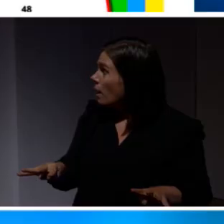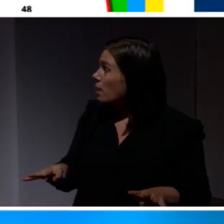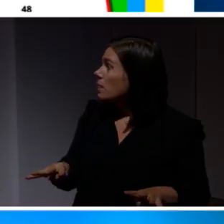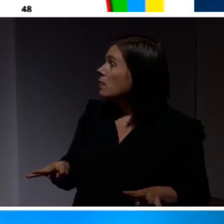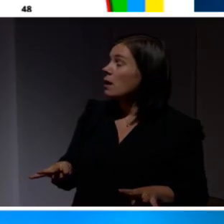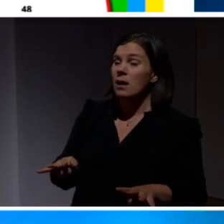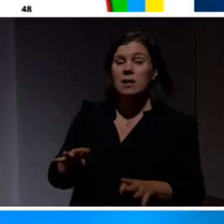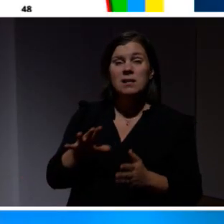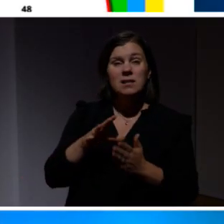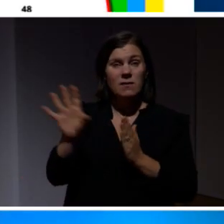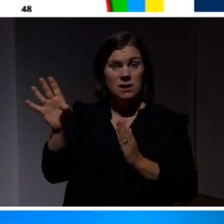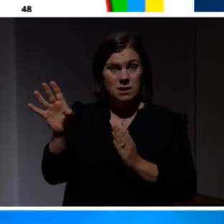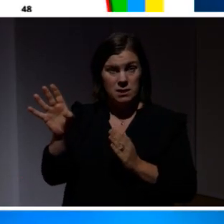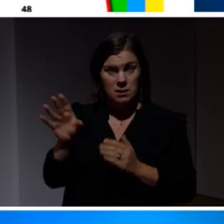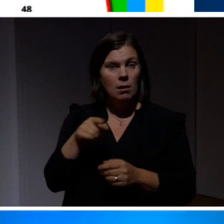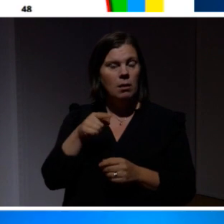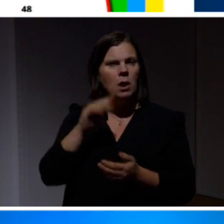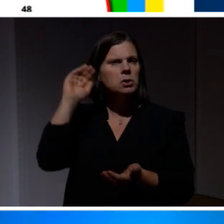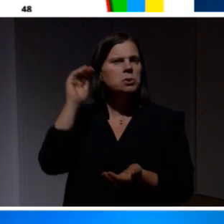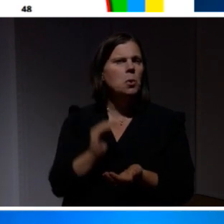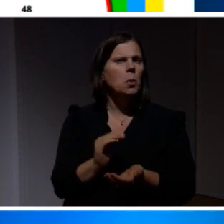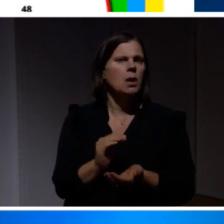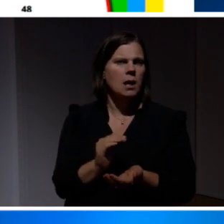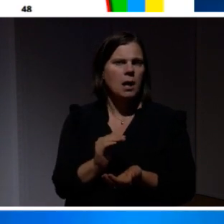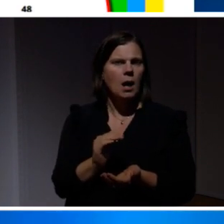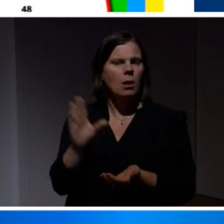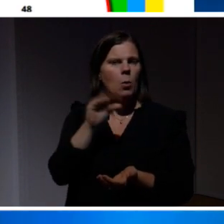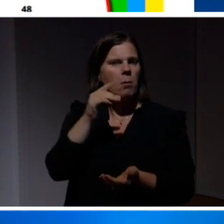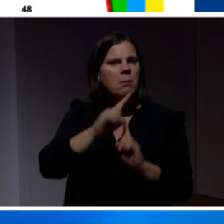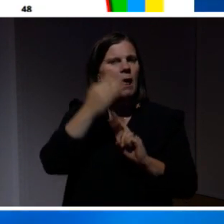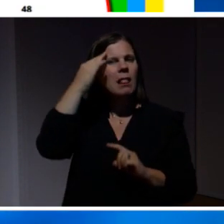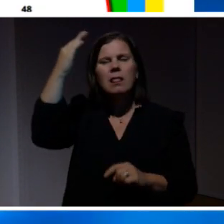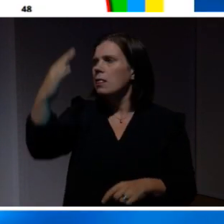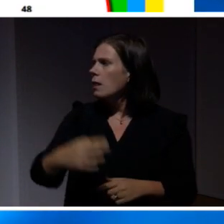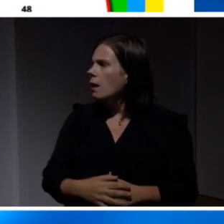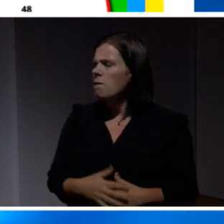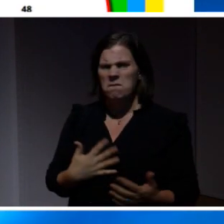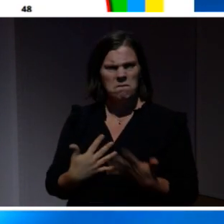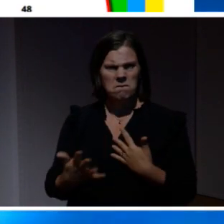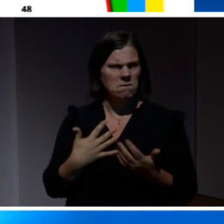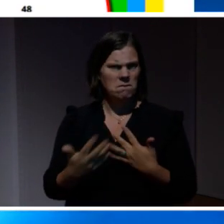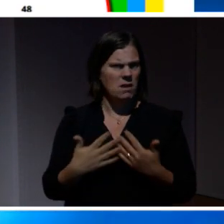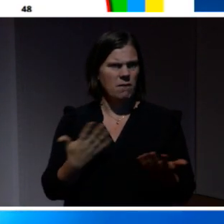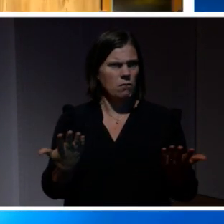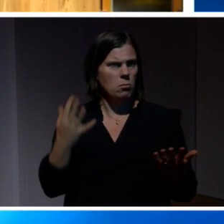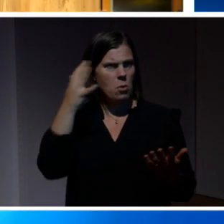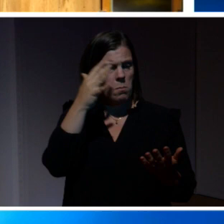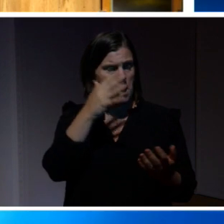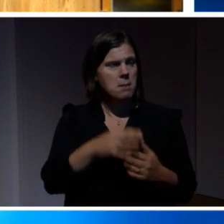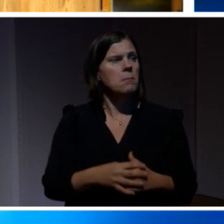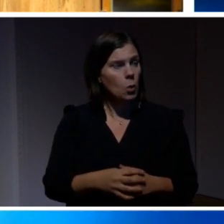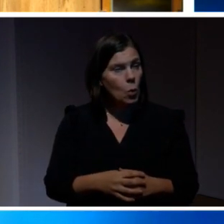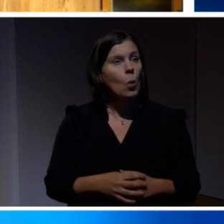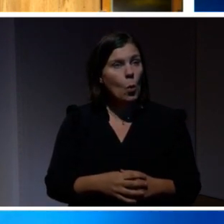ser vi användningen av Swish till exempel, att den sjunker dramatiskt ju äldre man blir. Och varför är det ett problem? Ja,